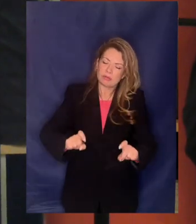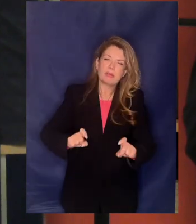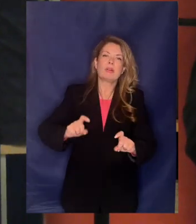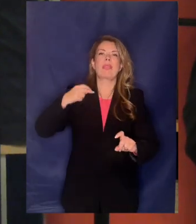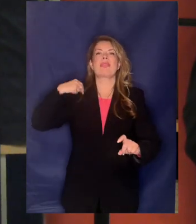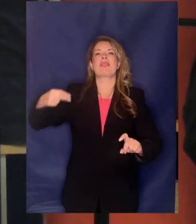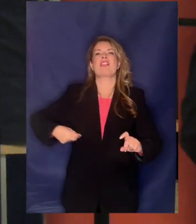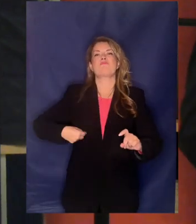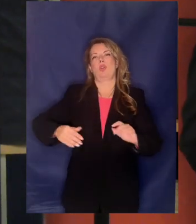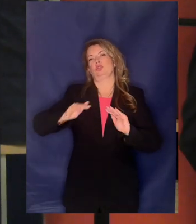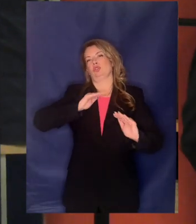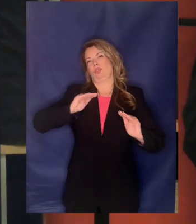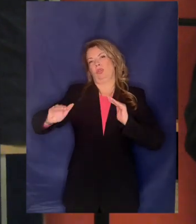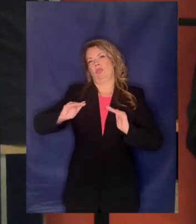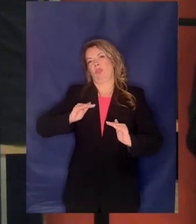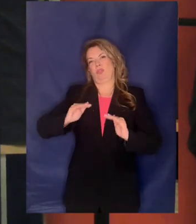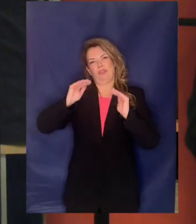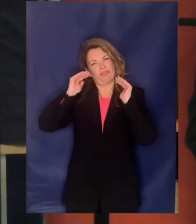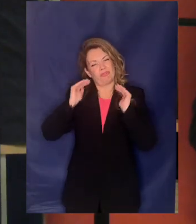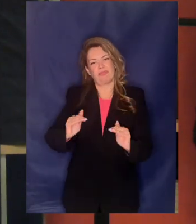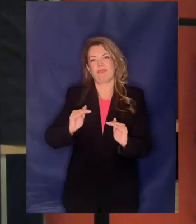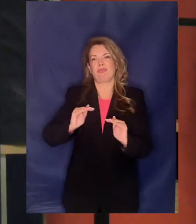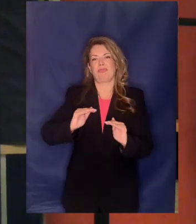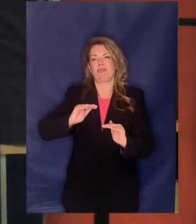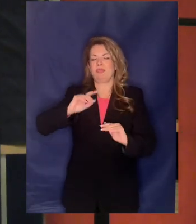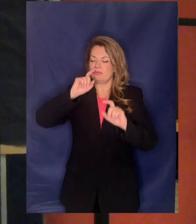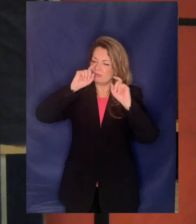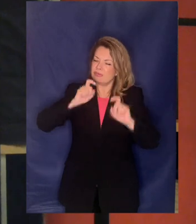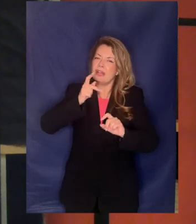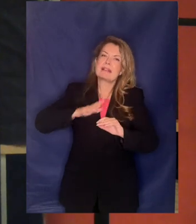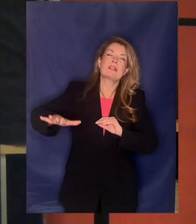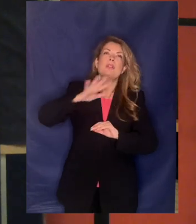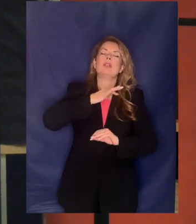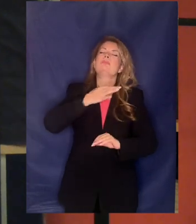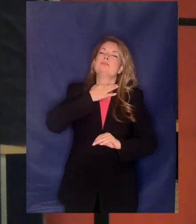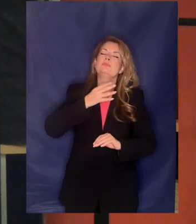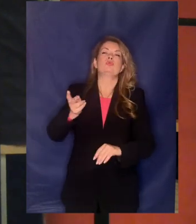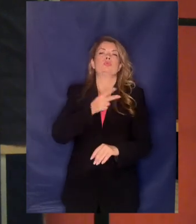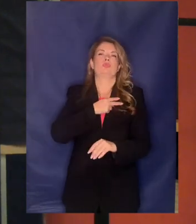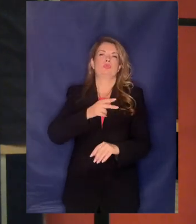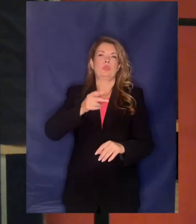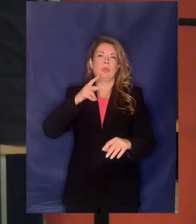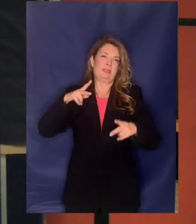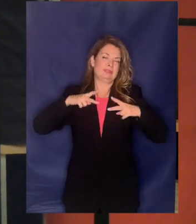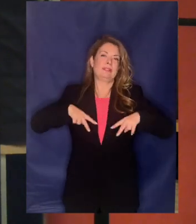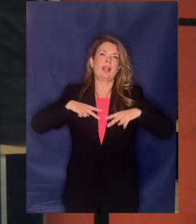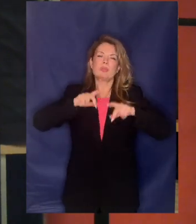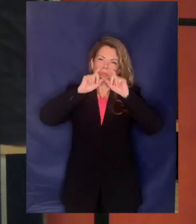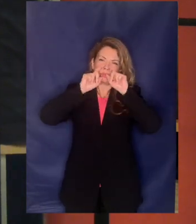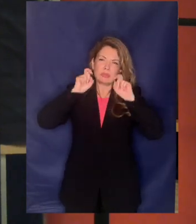δημόσιο έλεγχο γιατί έτσι επιβάλλει κοινωνία γιατί αυτό είναι το χρέος της πολιτείας